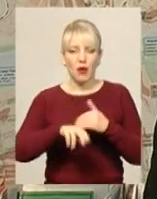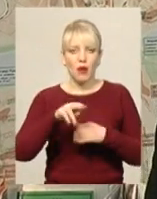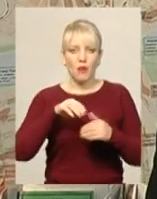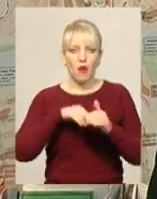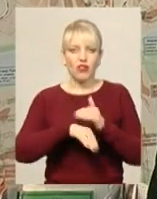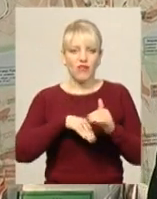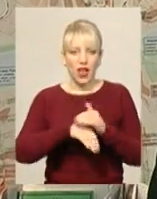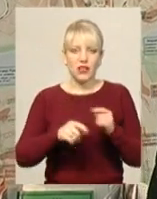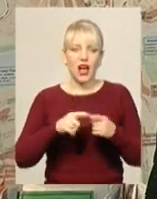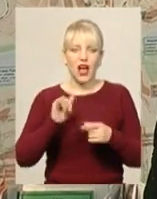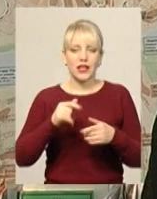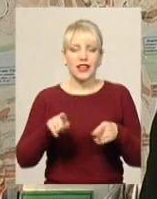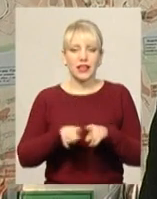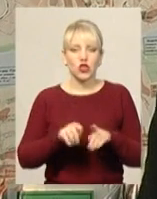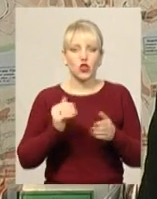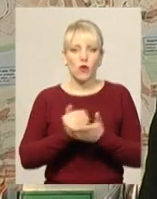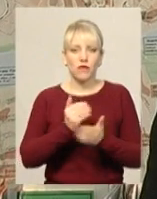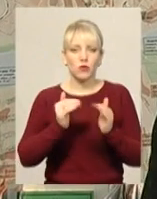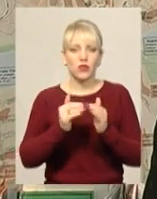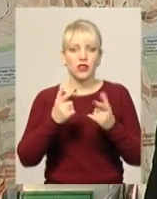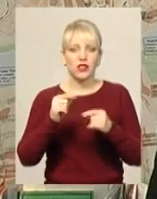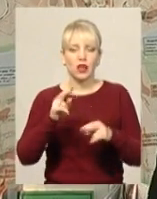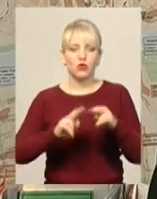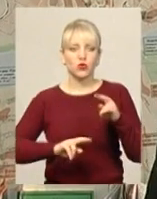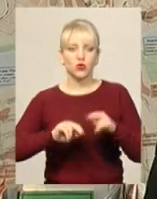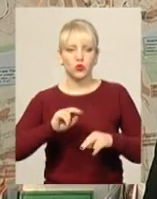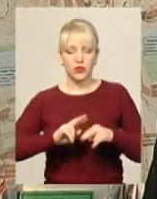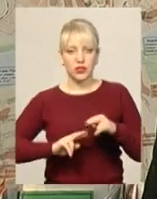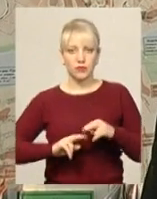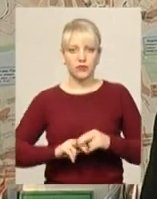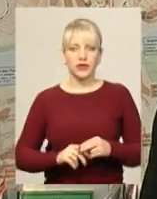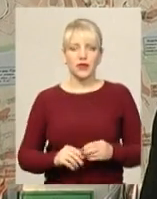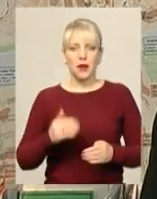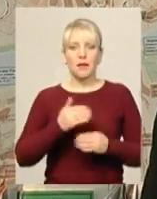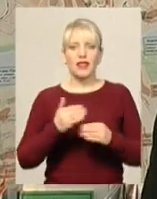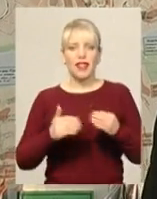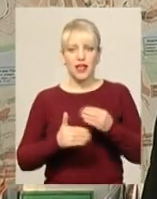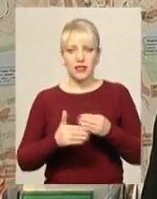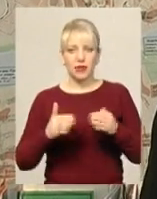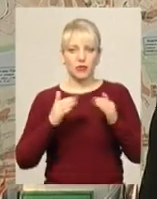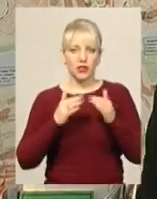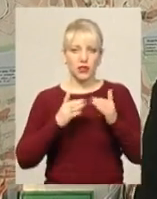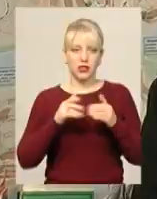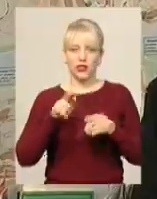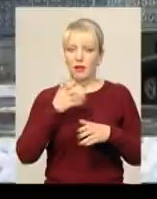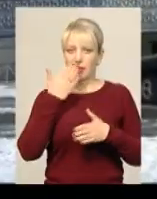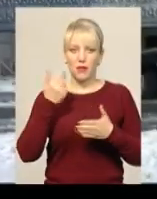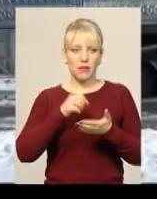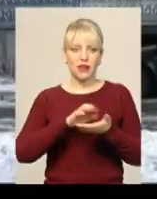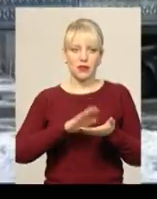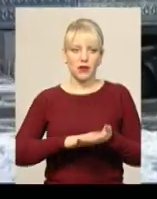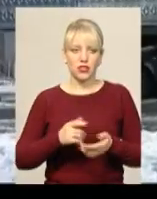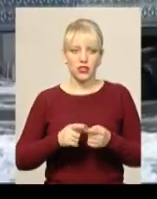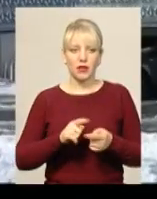Ну, а такі нові будинки, де будуються панельні будинки, там не передбачено».